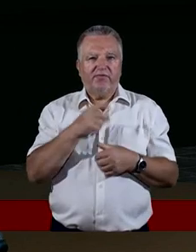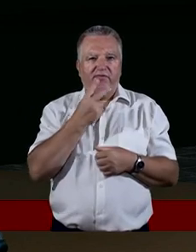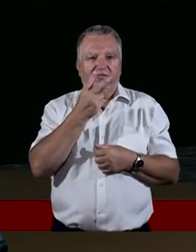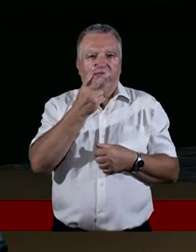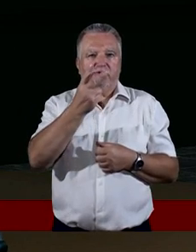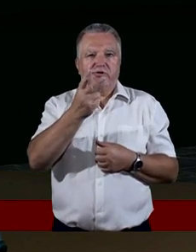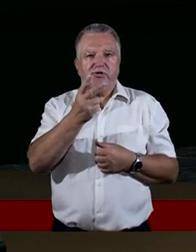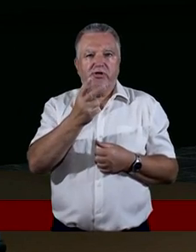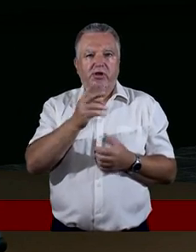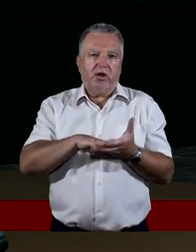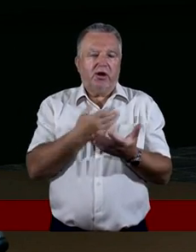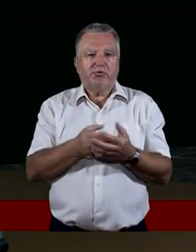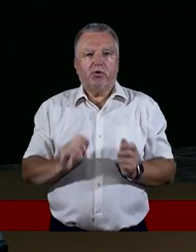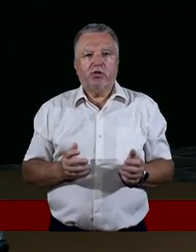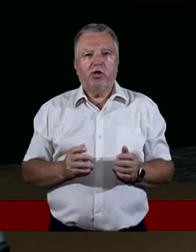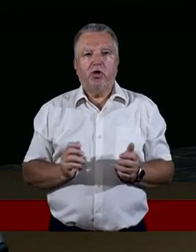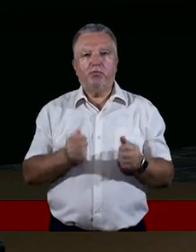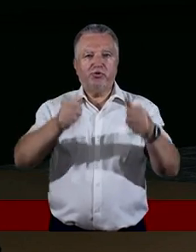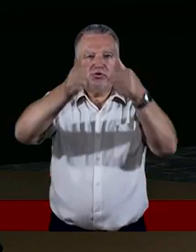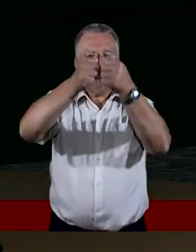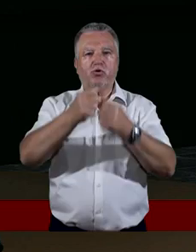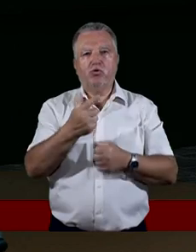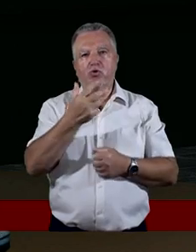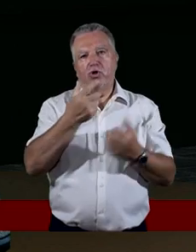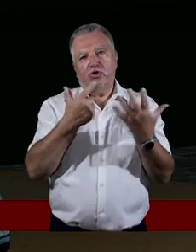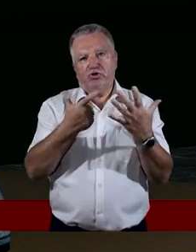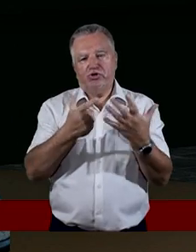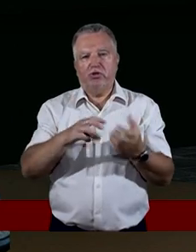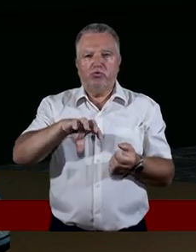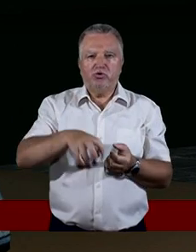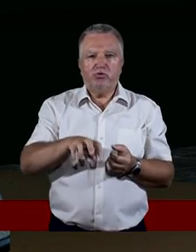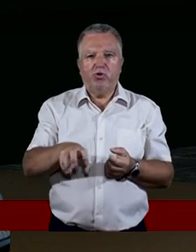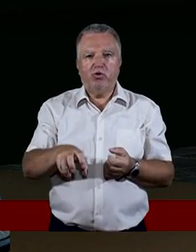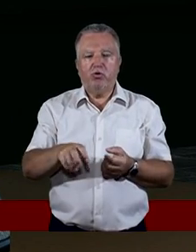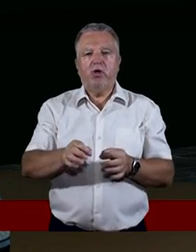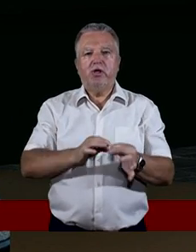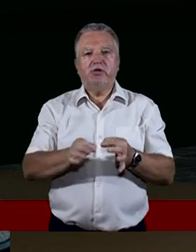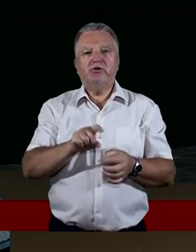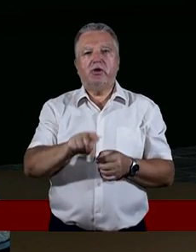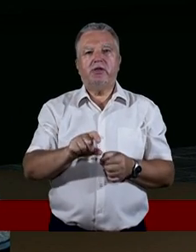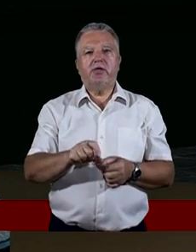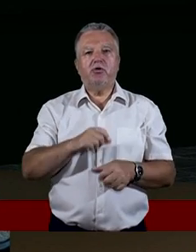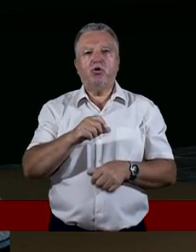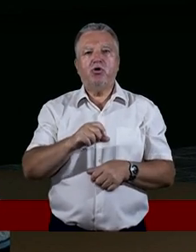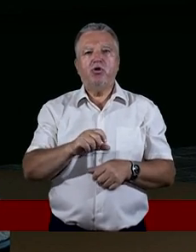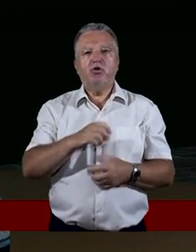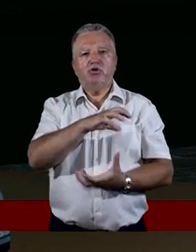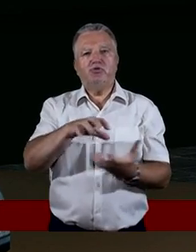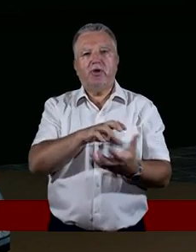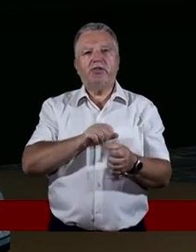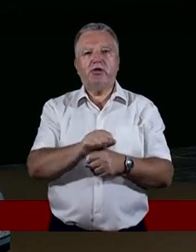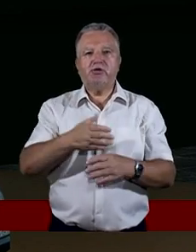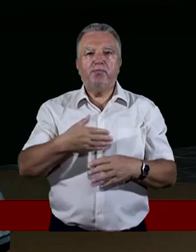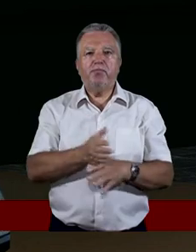posągu, czy to siedmiu zborów, siedmiu pieczęci. Historia tego świata jest podzielona na pewne okresy.